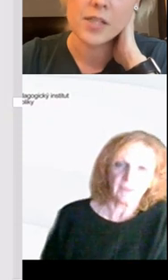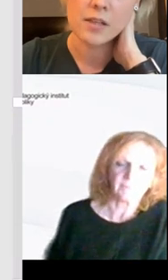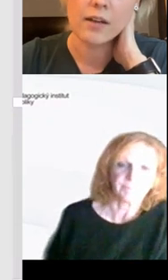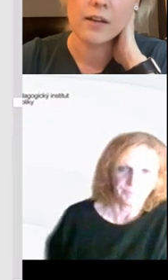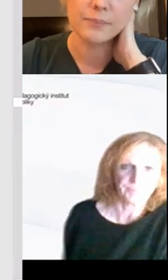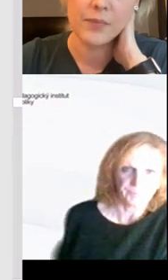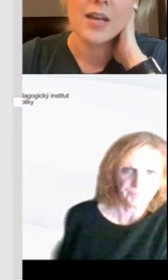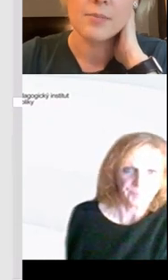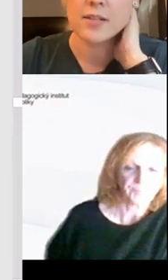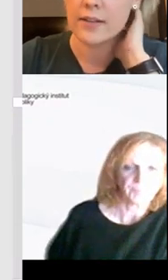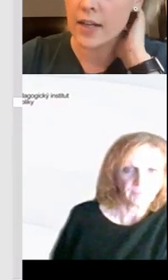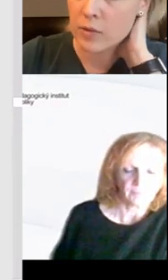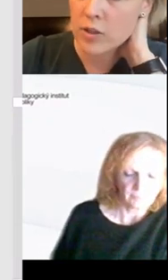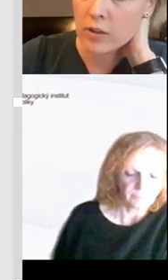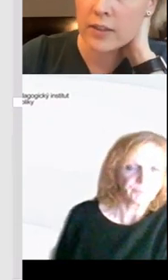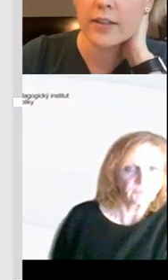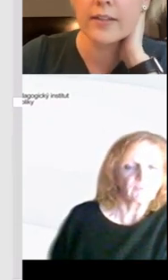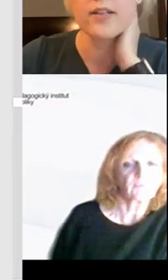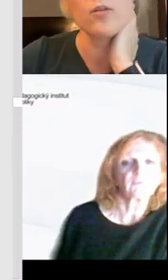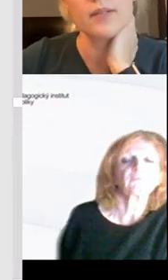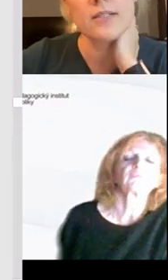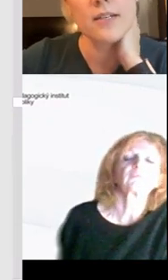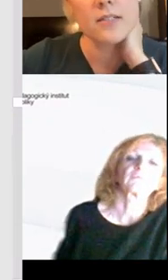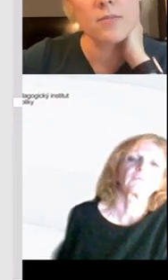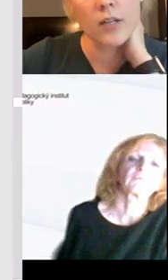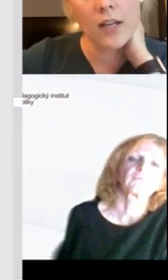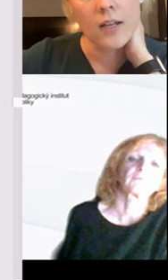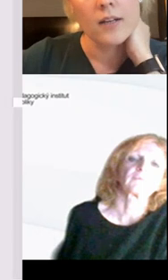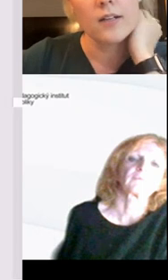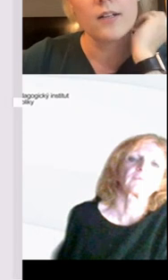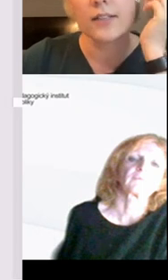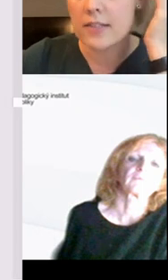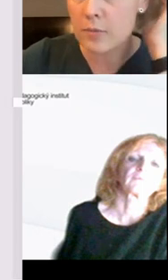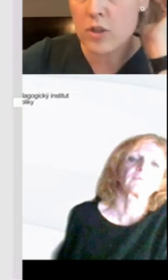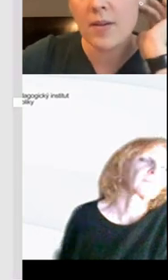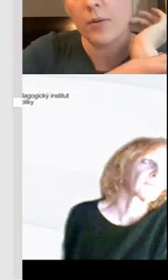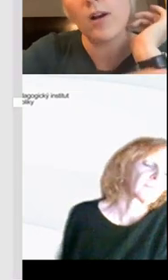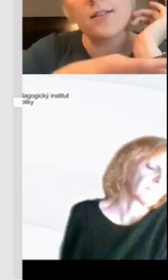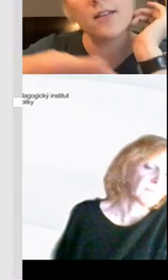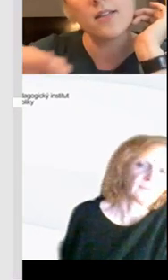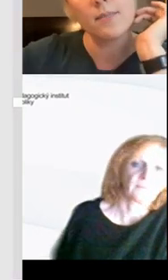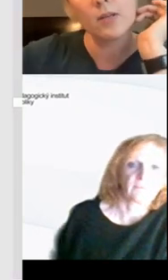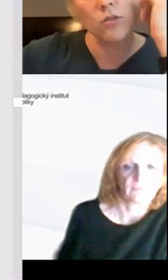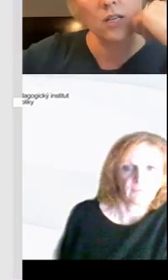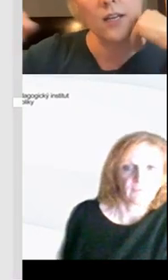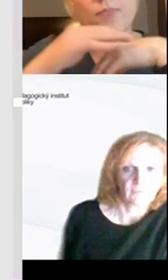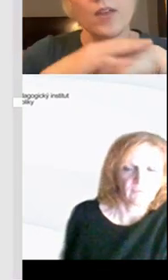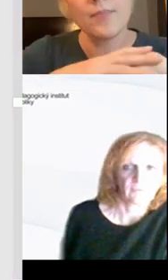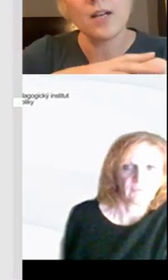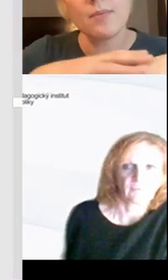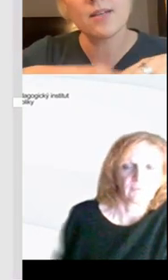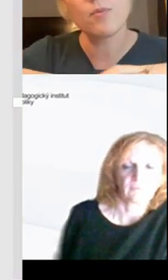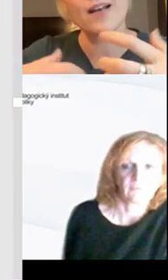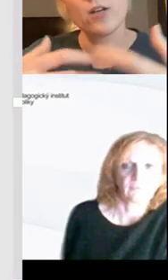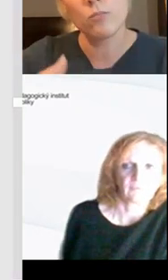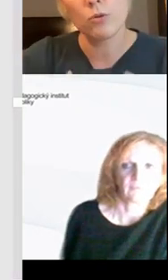Je to tak? Přesně tak. Přesně tak, protože ono ty digitální kompetence, jak jsem říkala, tak samozřejmě procházejí těmi ročníky